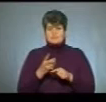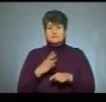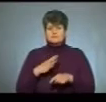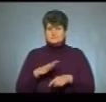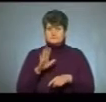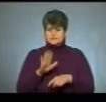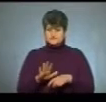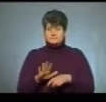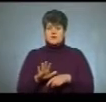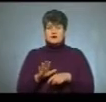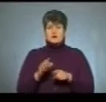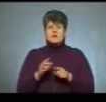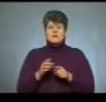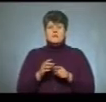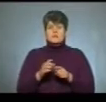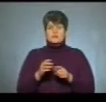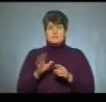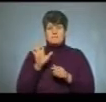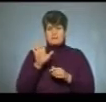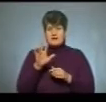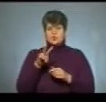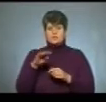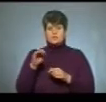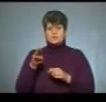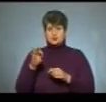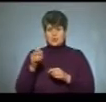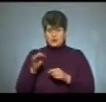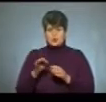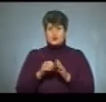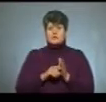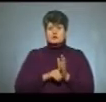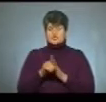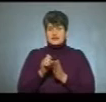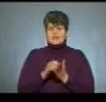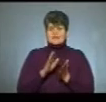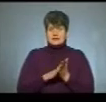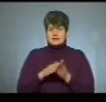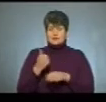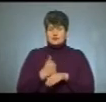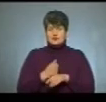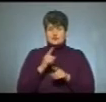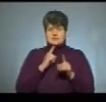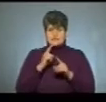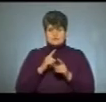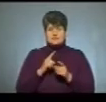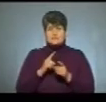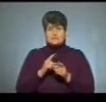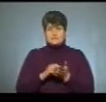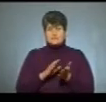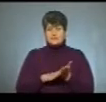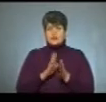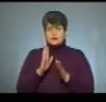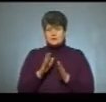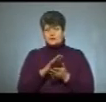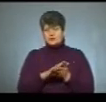цей процес, цю процедуру. Отже, 5 люту в нас розпочинається реєстрація на основну сесію тестування, і триватиме вона до